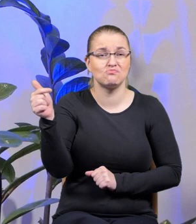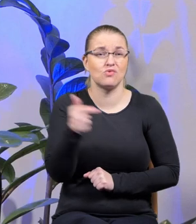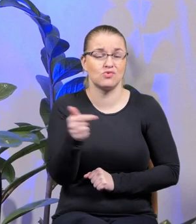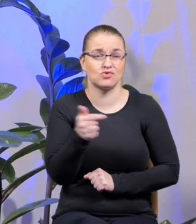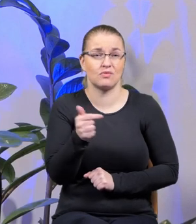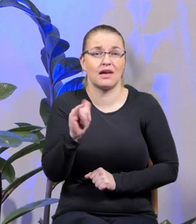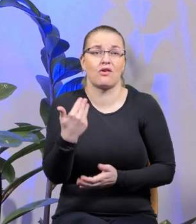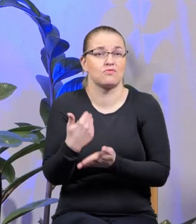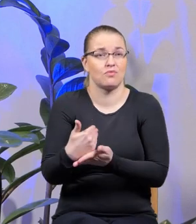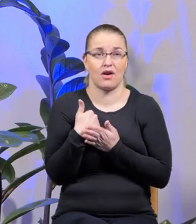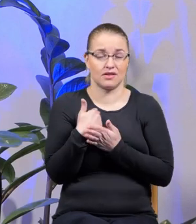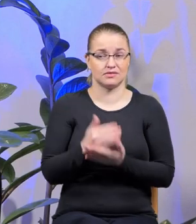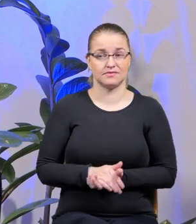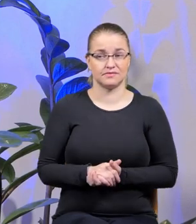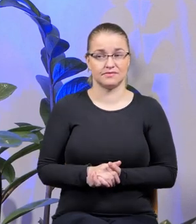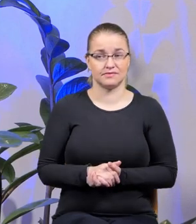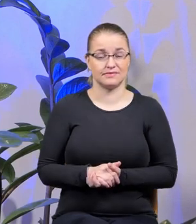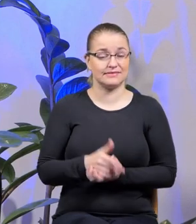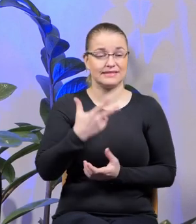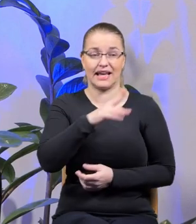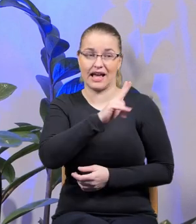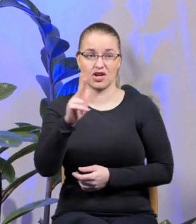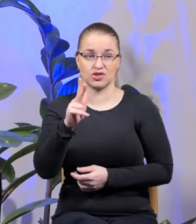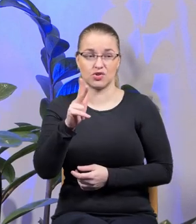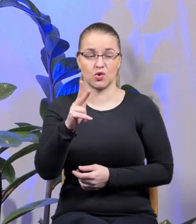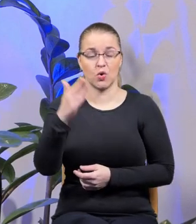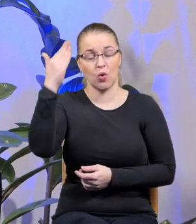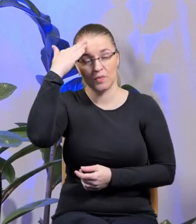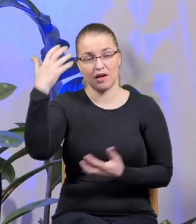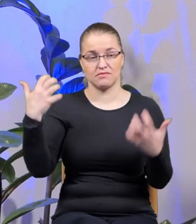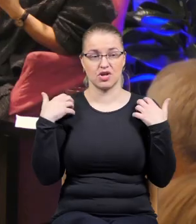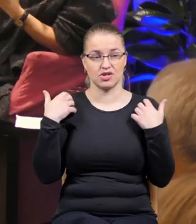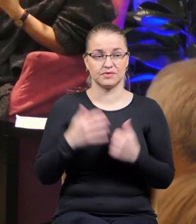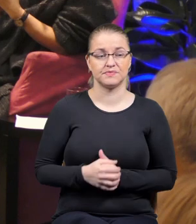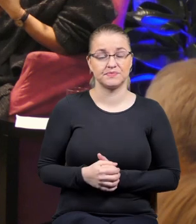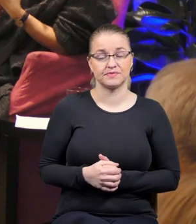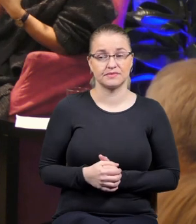poradzić, chociaż oczywiście nie wszyscy są w stanie to przeżyć, to co wiemy.